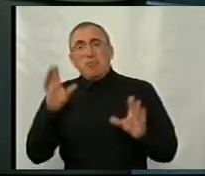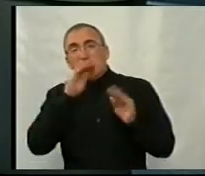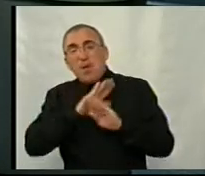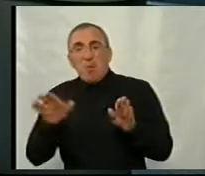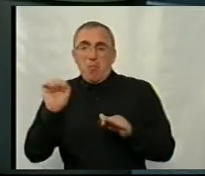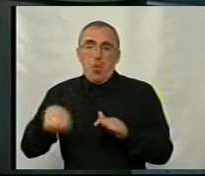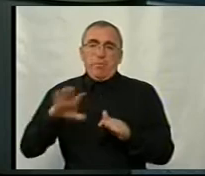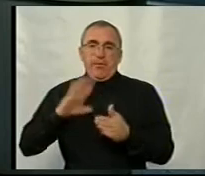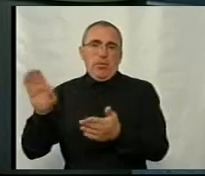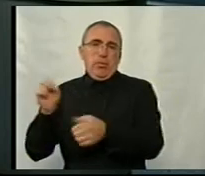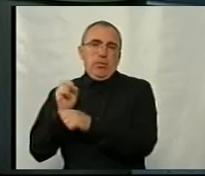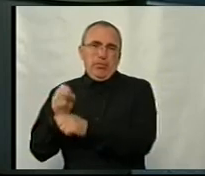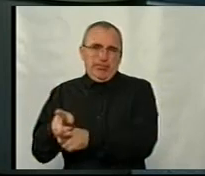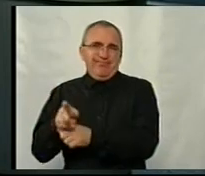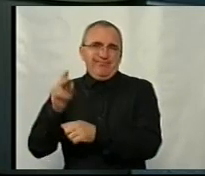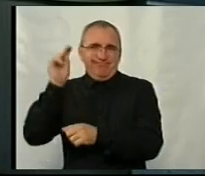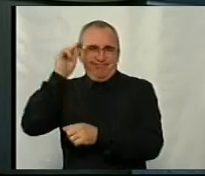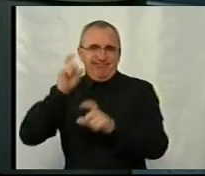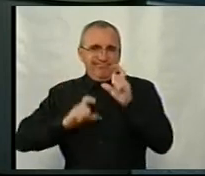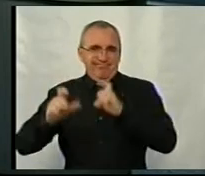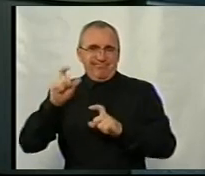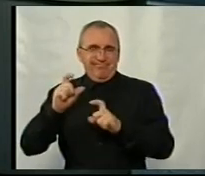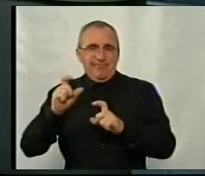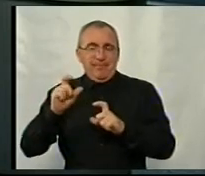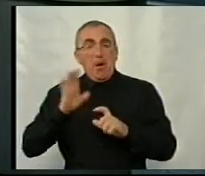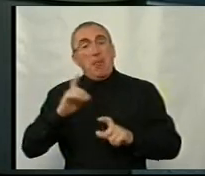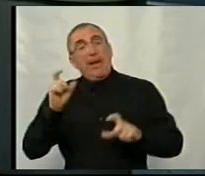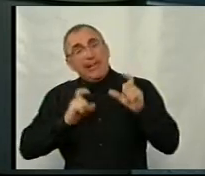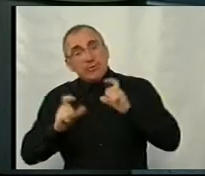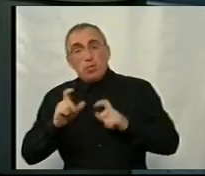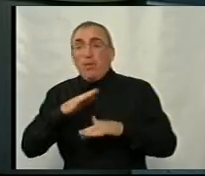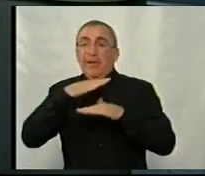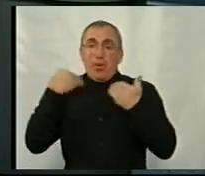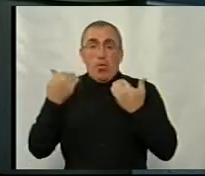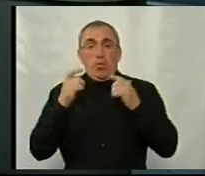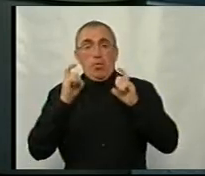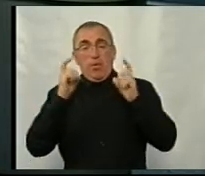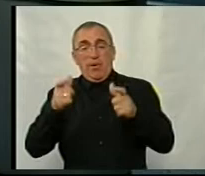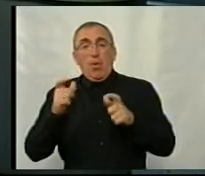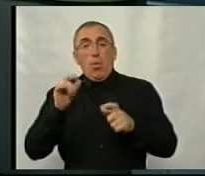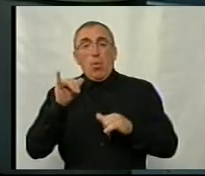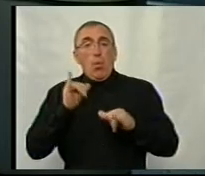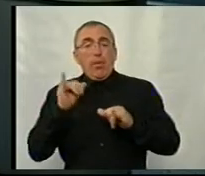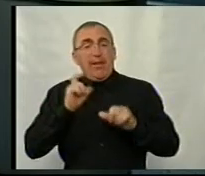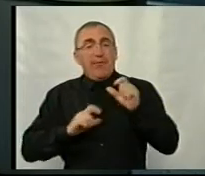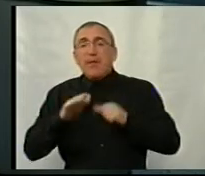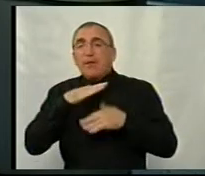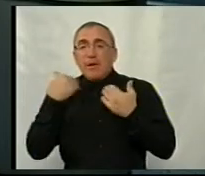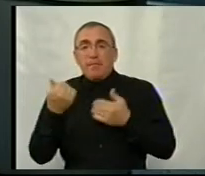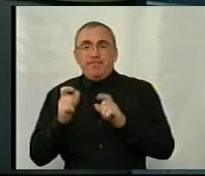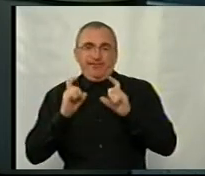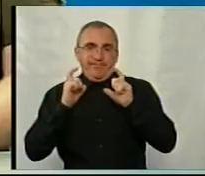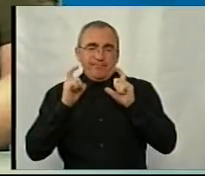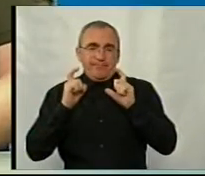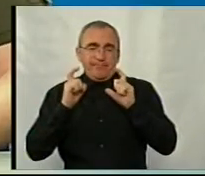відрахують? Абсолютно. Яким чином інститут або не захотів прислати, університет, вибачаю, не захотів прислати